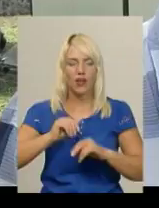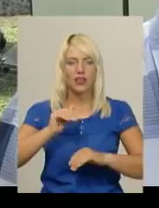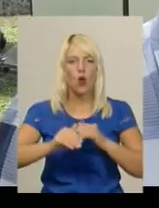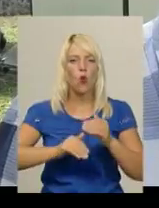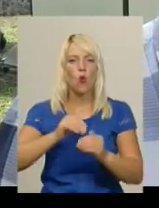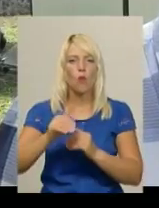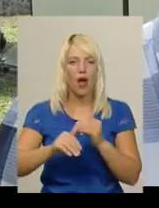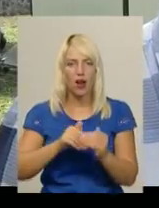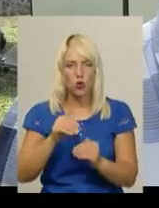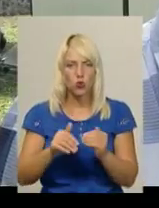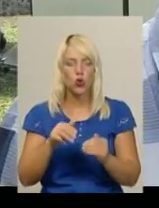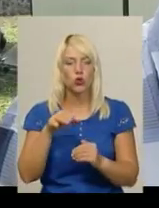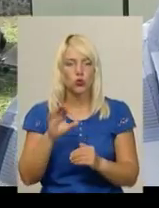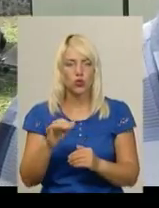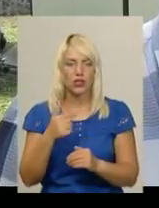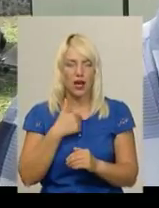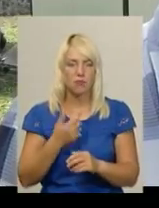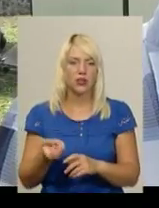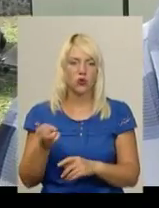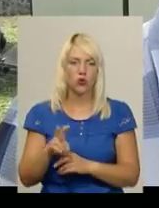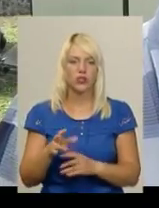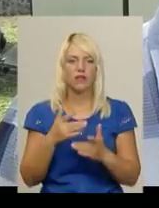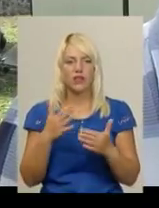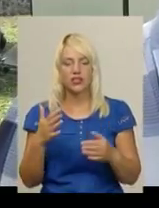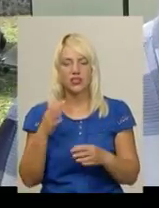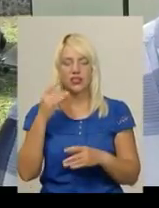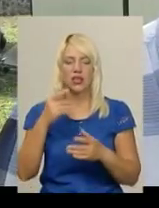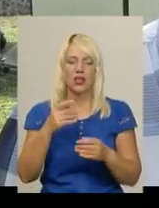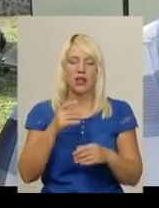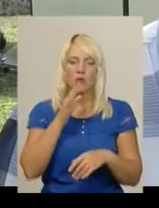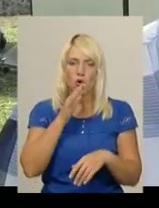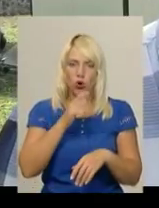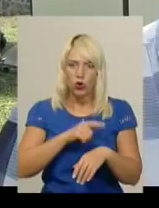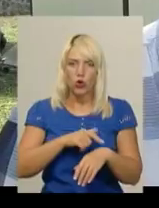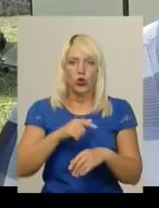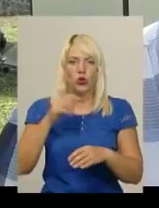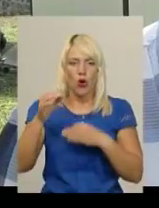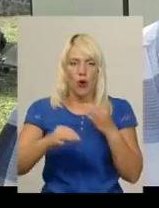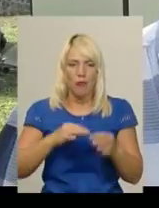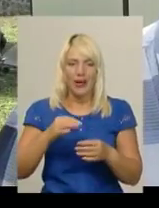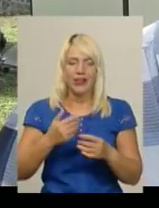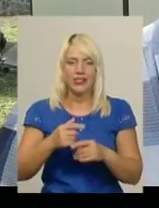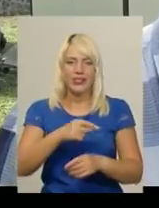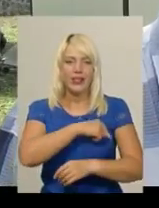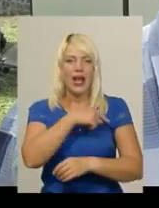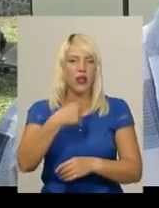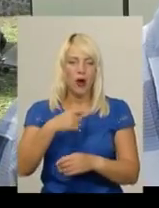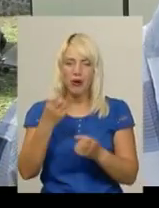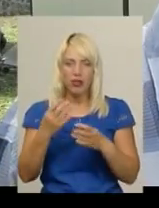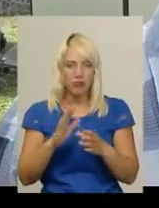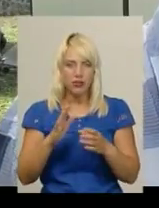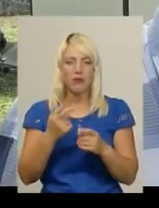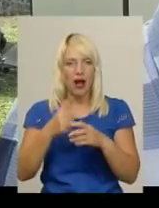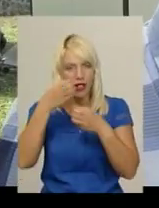то приходив я в різні пори доби з термометром лабораторним, не ось таким,